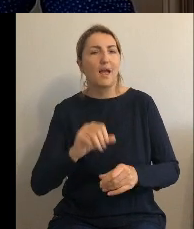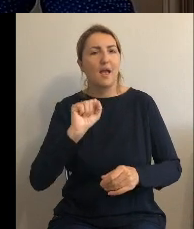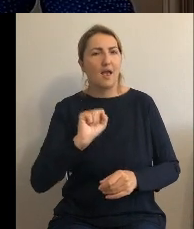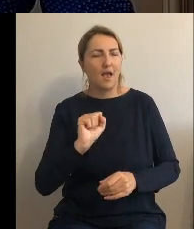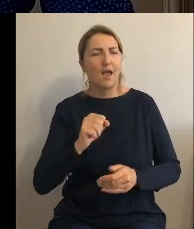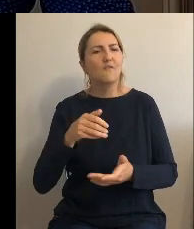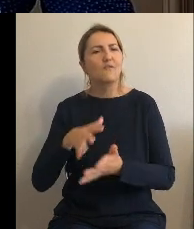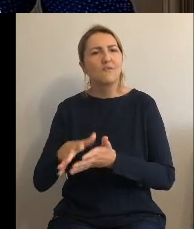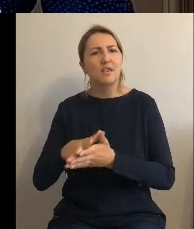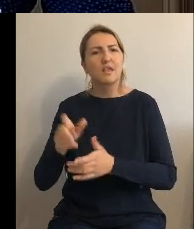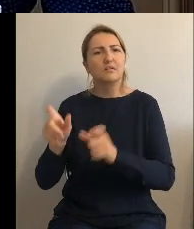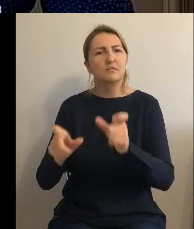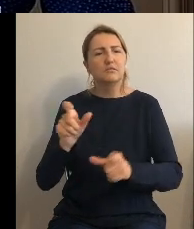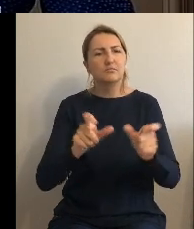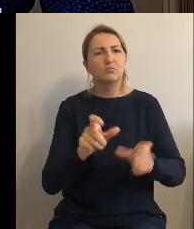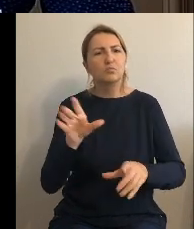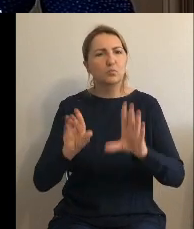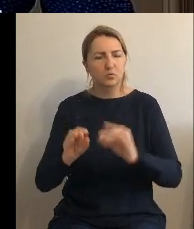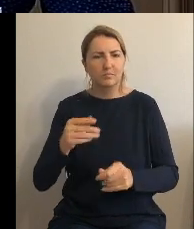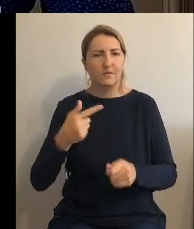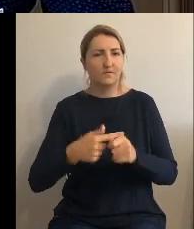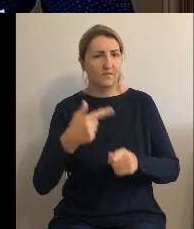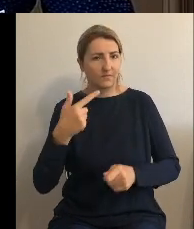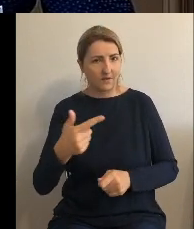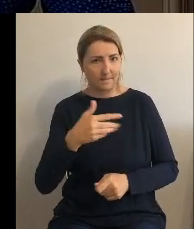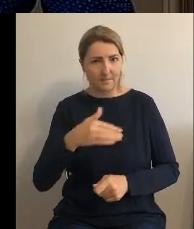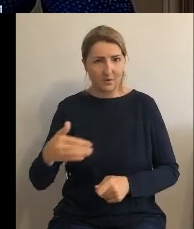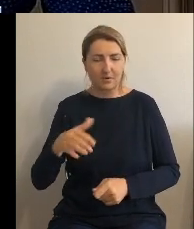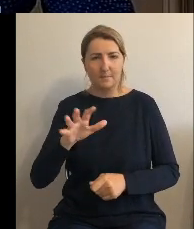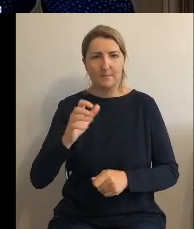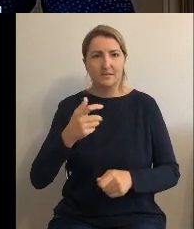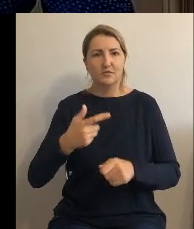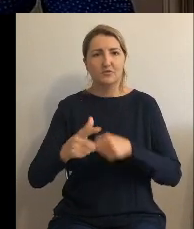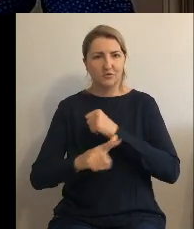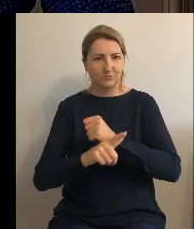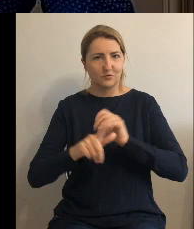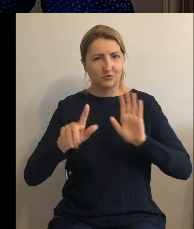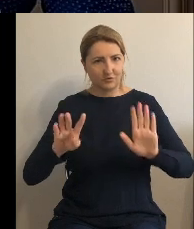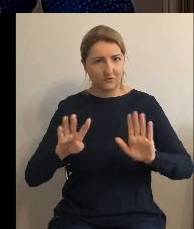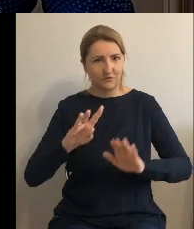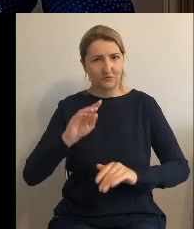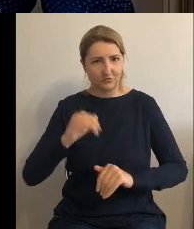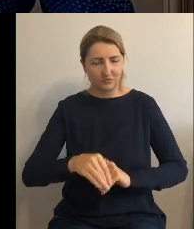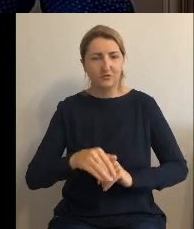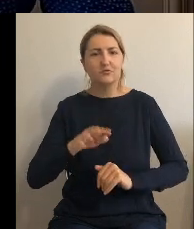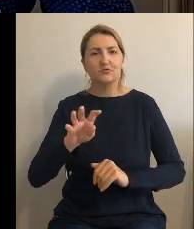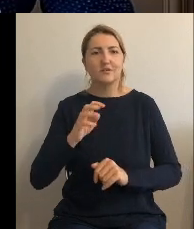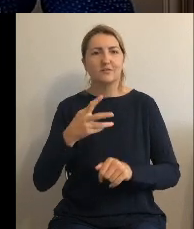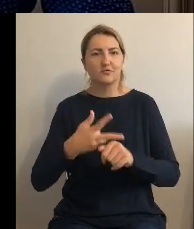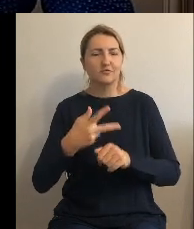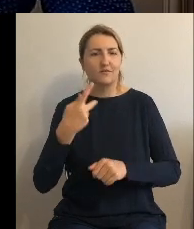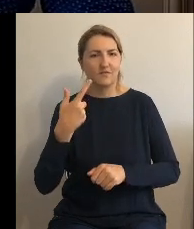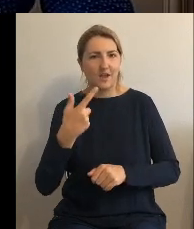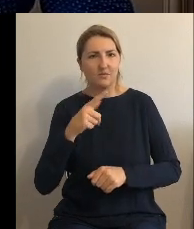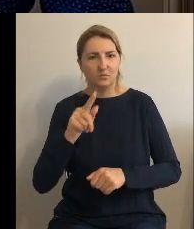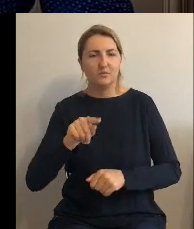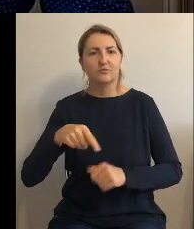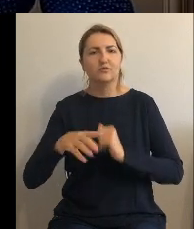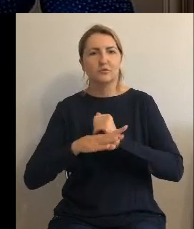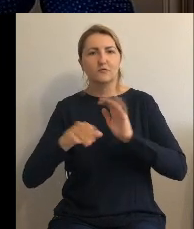budżetowych 22 579 432,96 Z tego